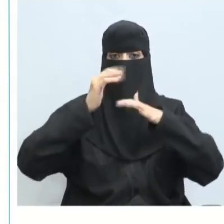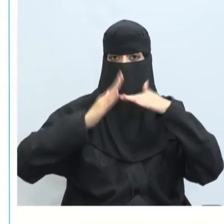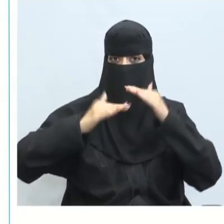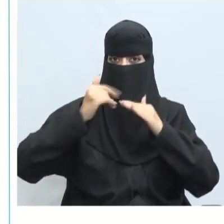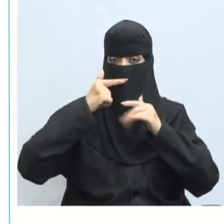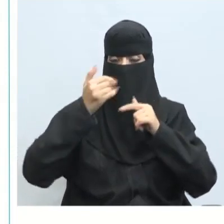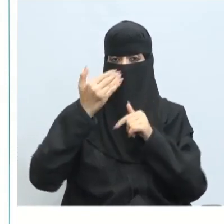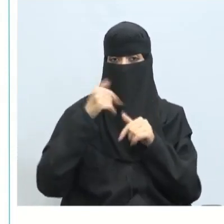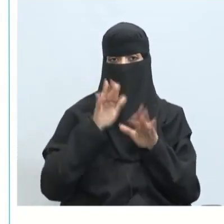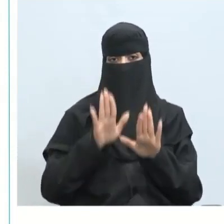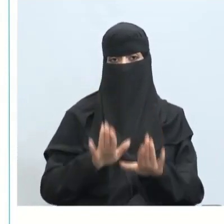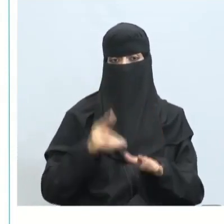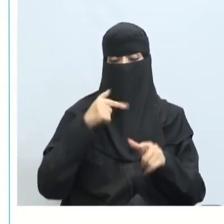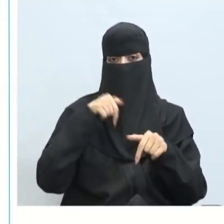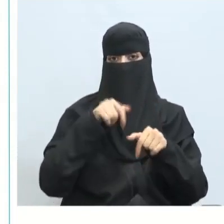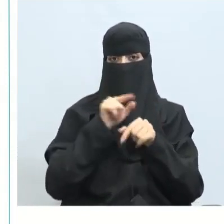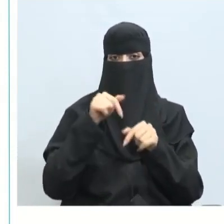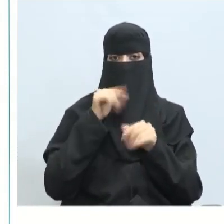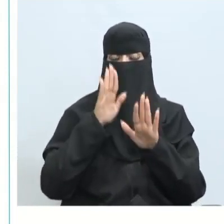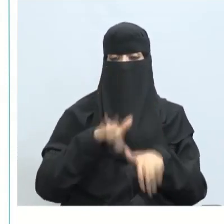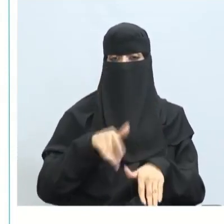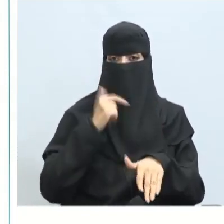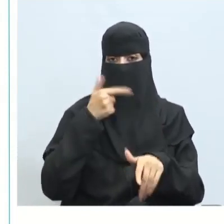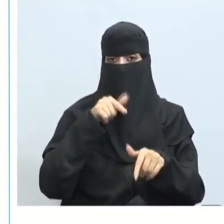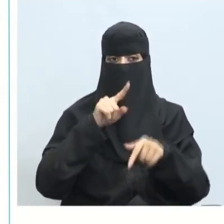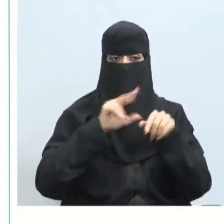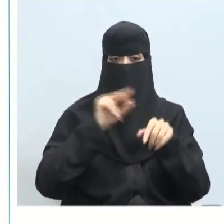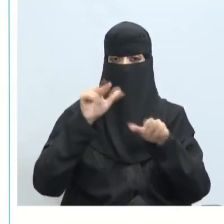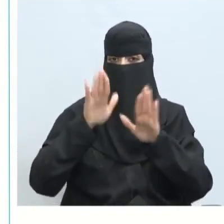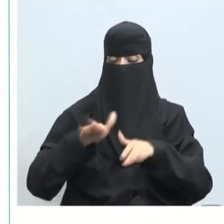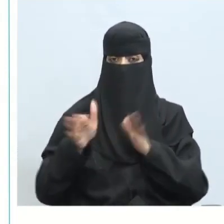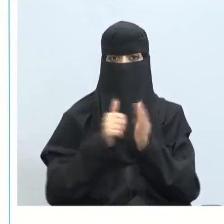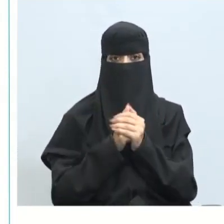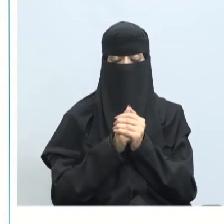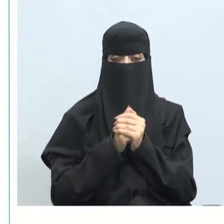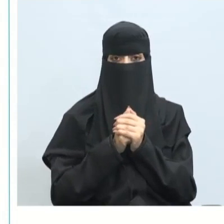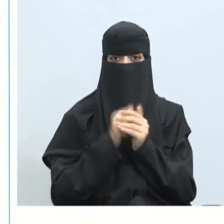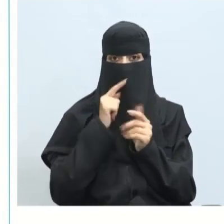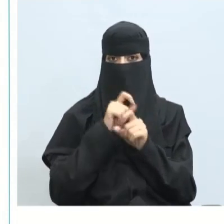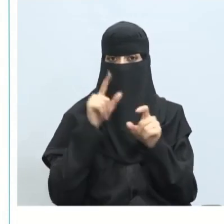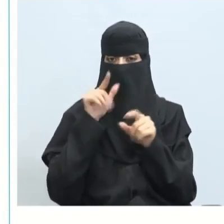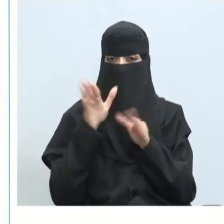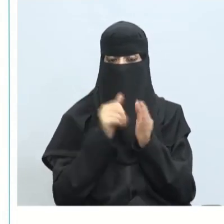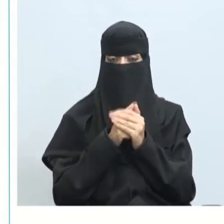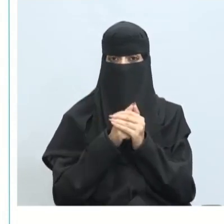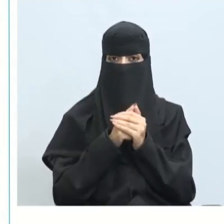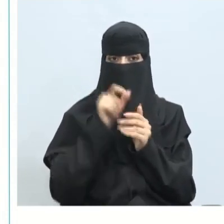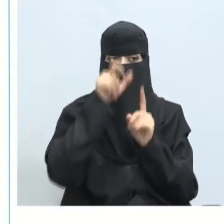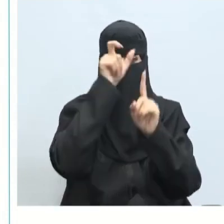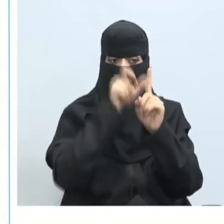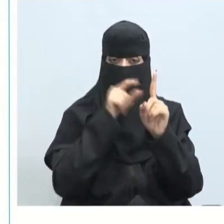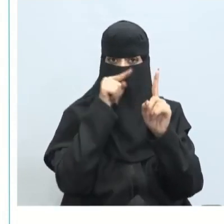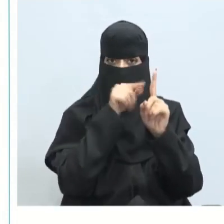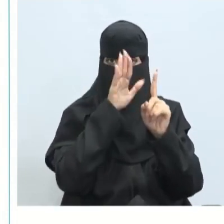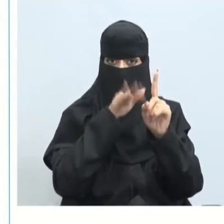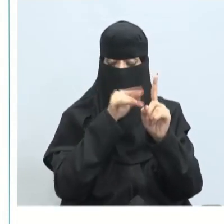أيضا قد يعرف في علم الاقتصاد بالبطالة الكامنة أو بطالة الغير واضحة بمعنى حينما يوظف الشخص في